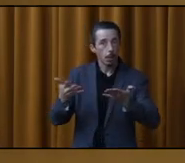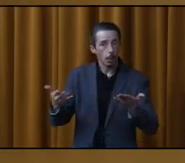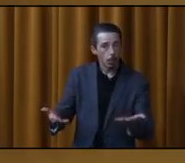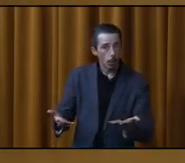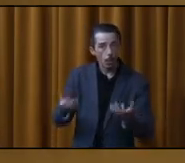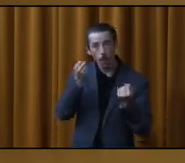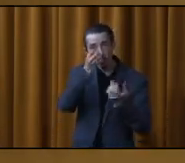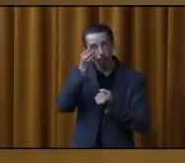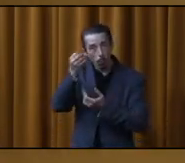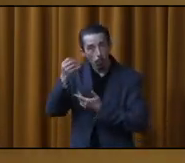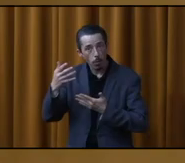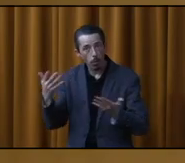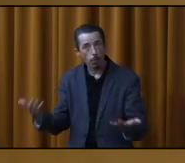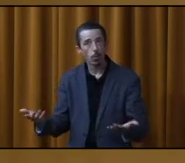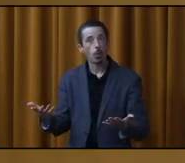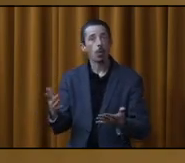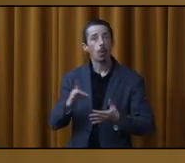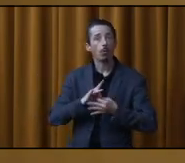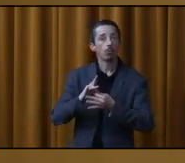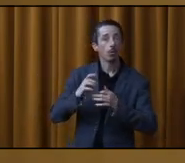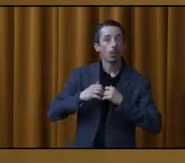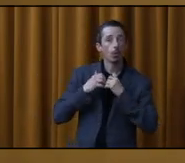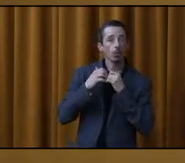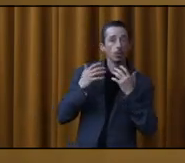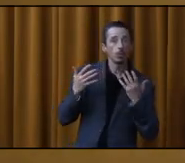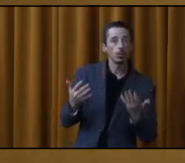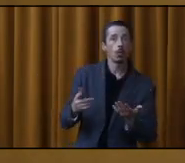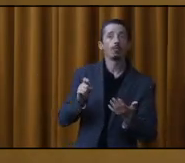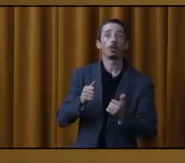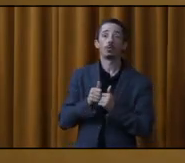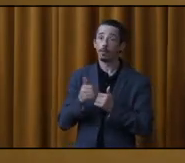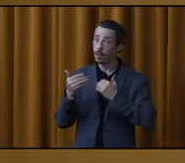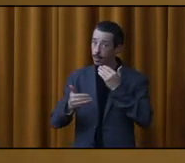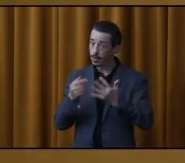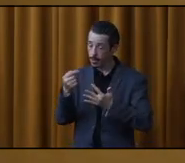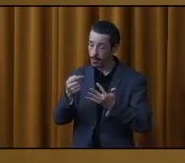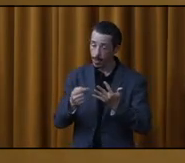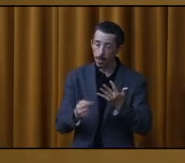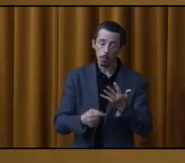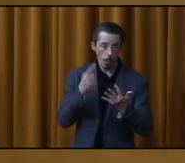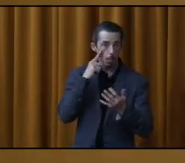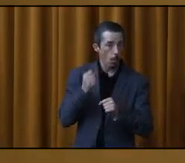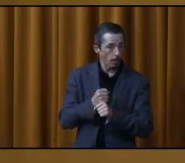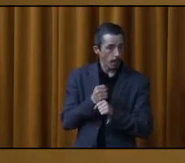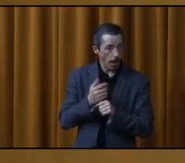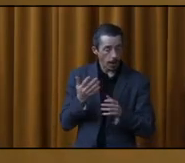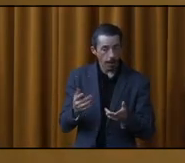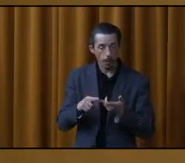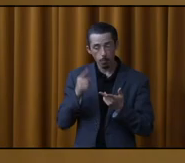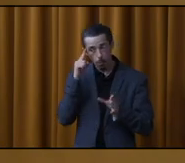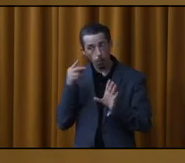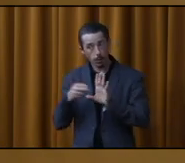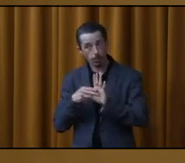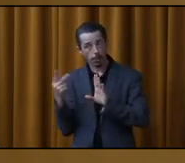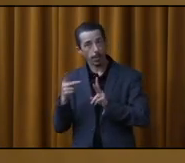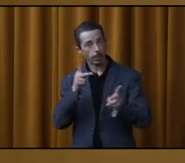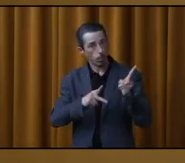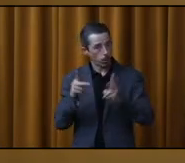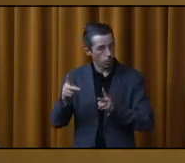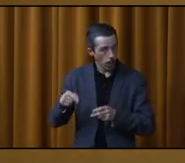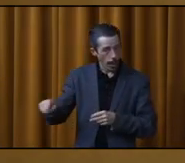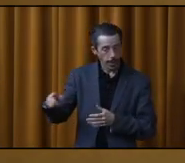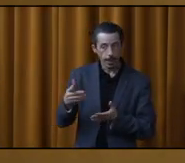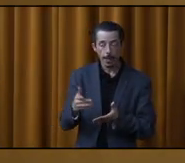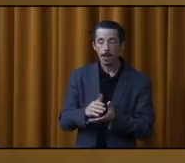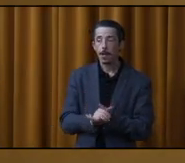'information, de co-construction. Donc, il différentes étapes qu'on peut faire pour faire participer les citoyens et les citoyennes.